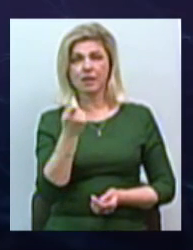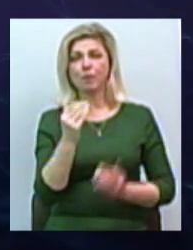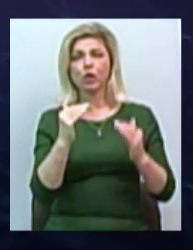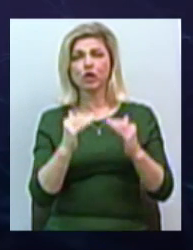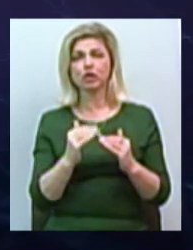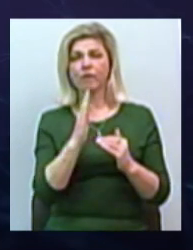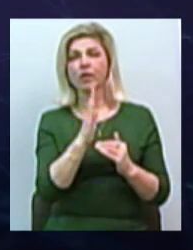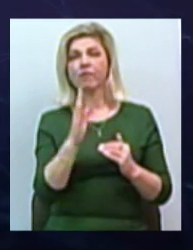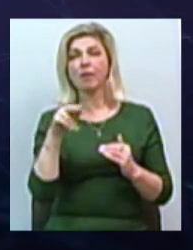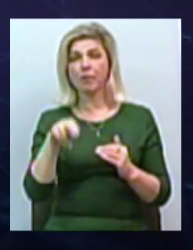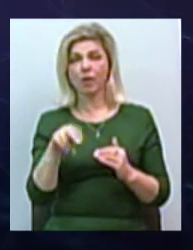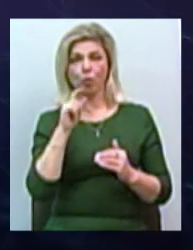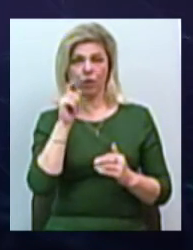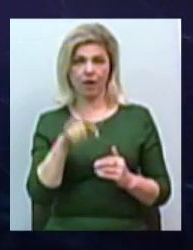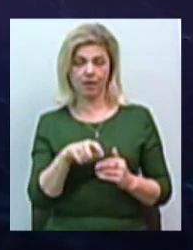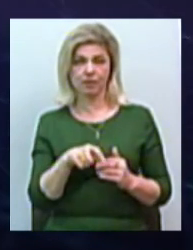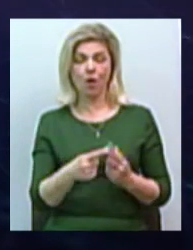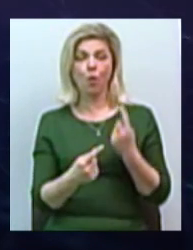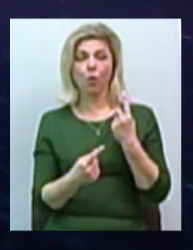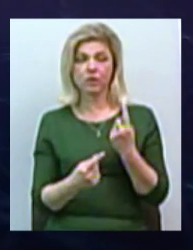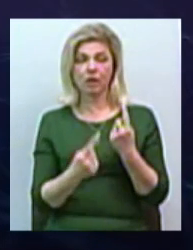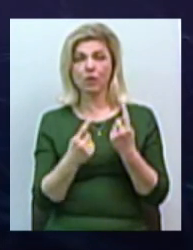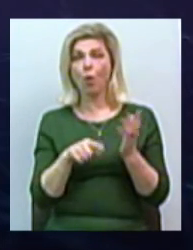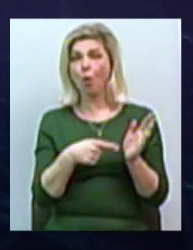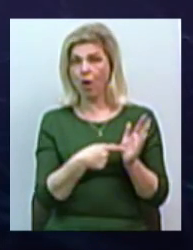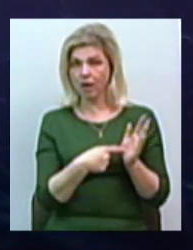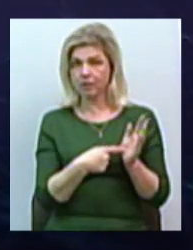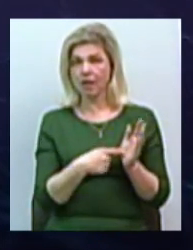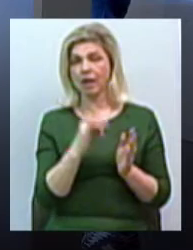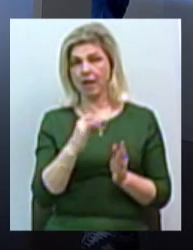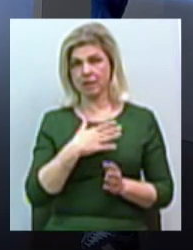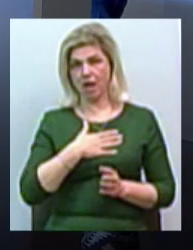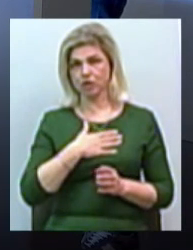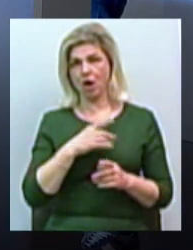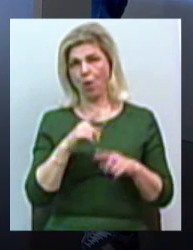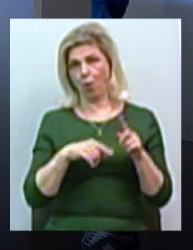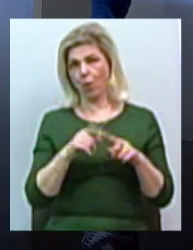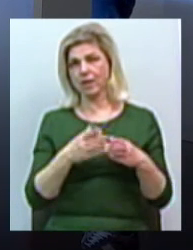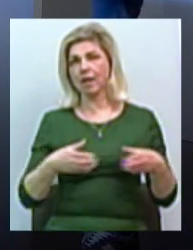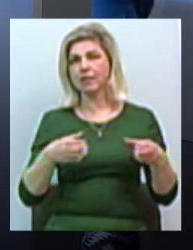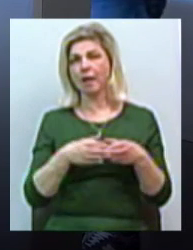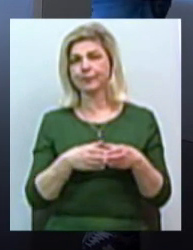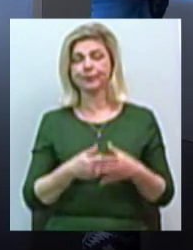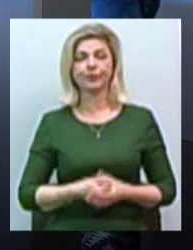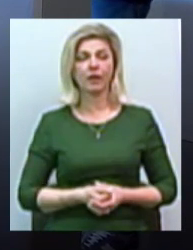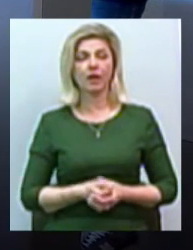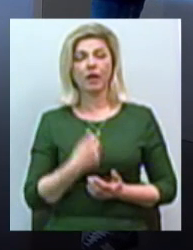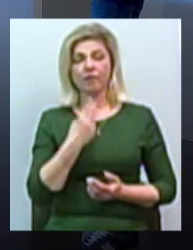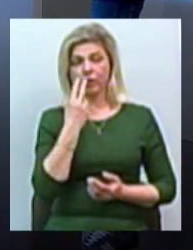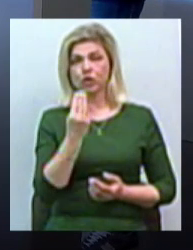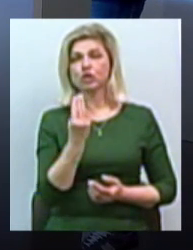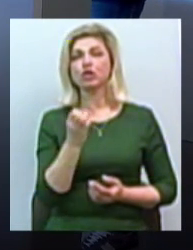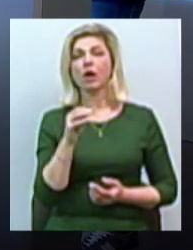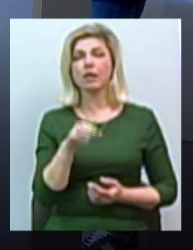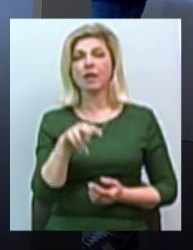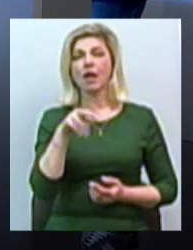ВВП України. Один місто і наша Родина. Я бачив дані по штату Невада, що він